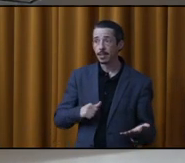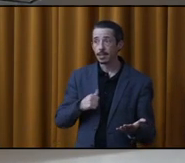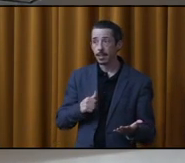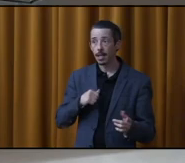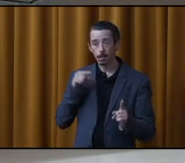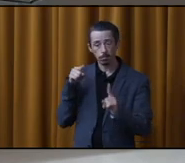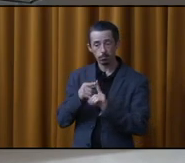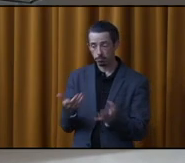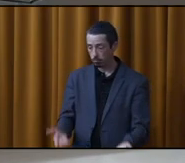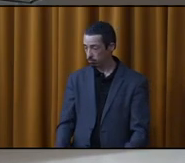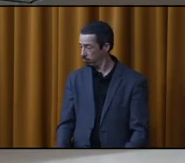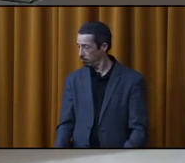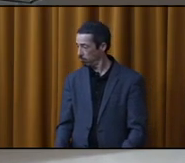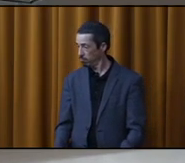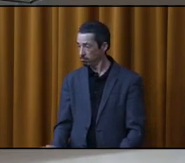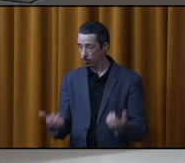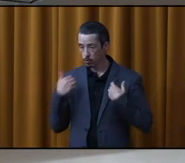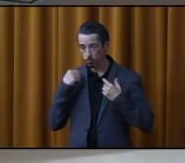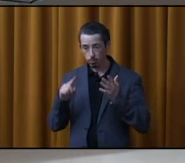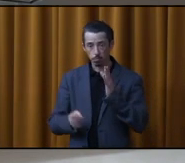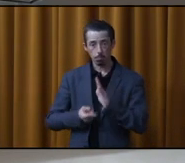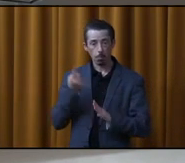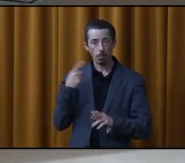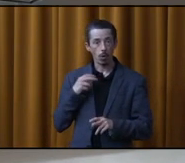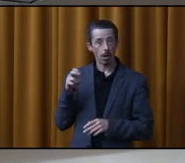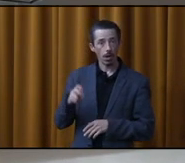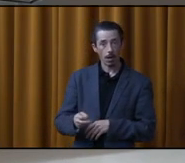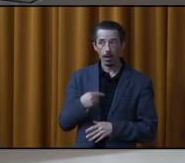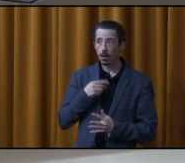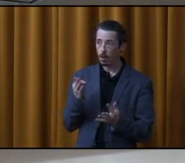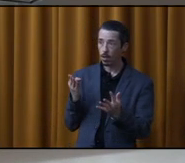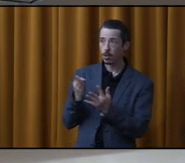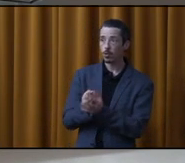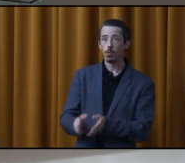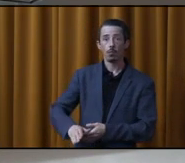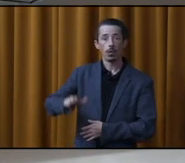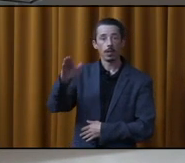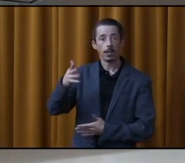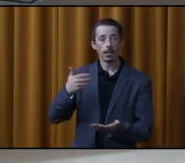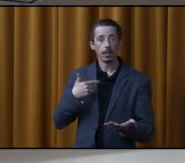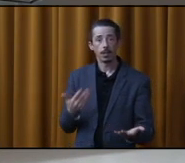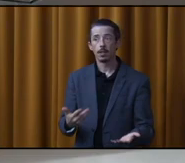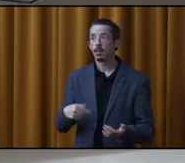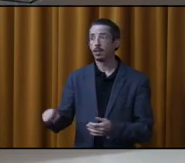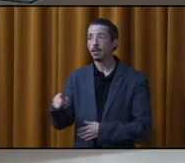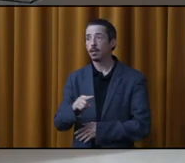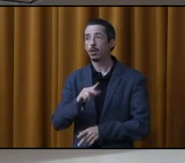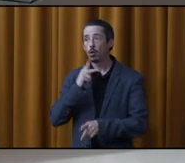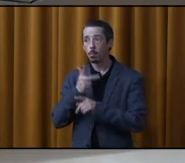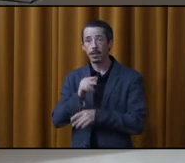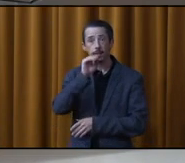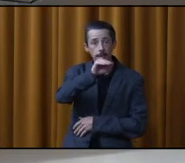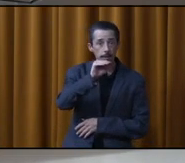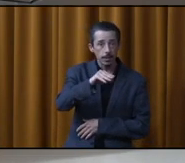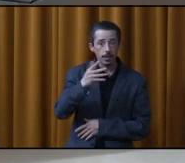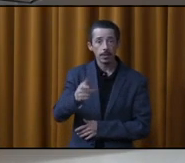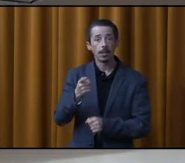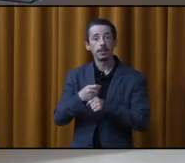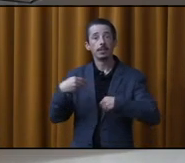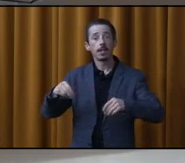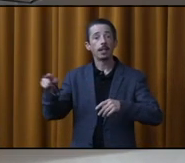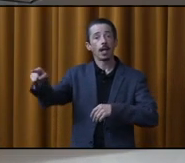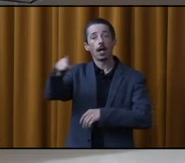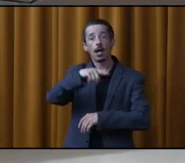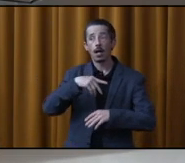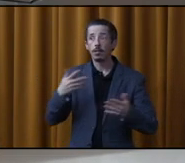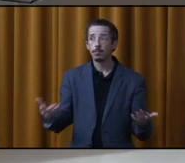'aller au conseil municipal pour la première fois. Je vais essayer d'intervenir. Moi, j'ai essayé au commerce, j'ai essayé au centre d'achat et on me